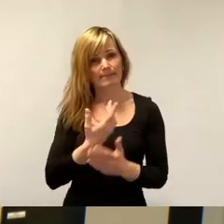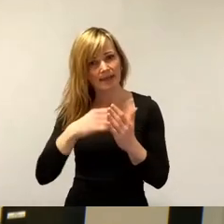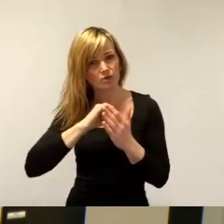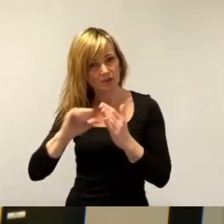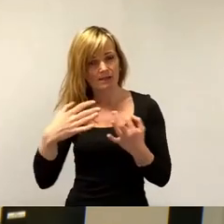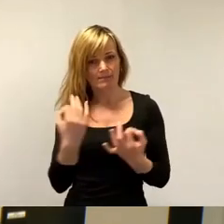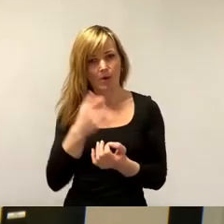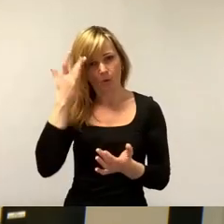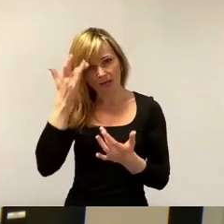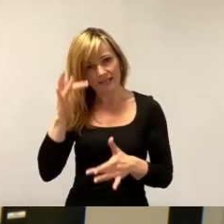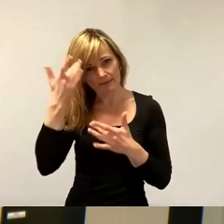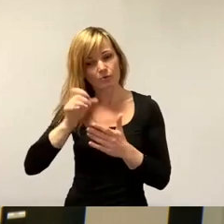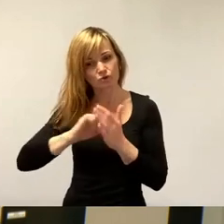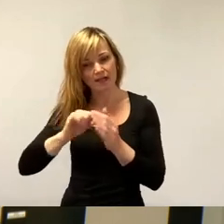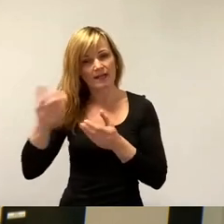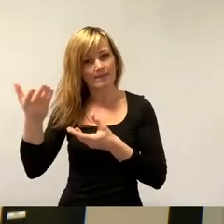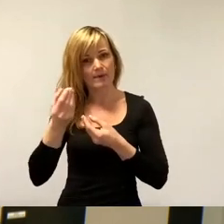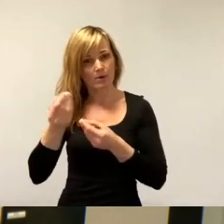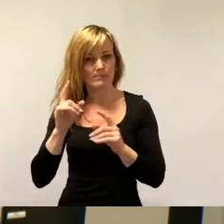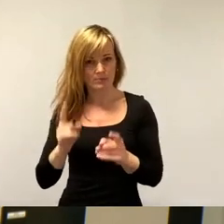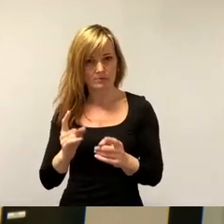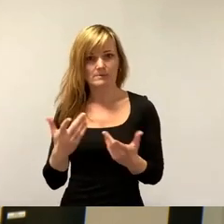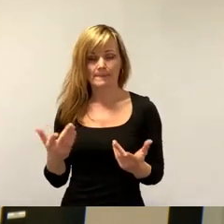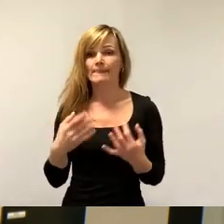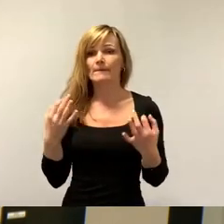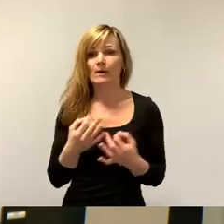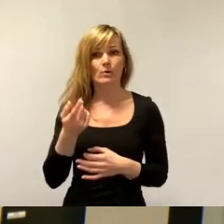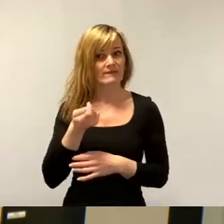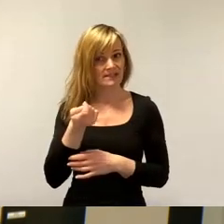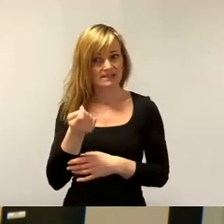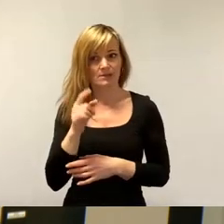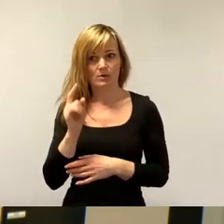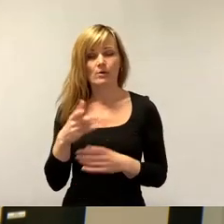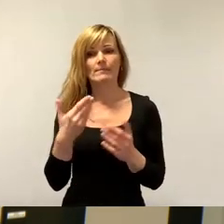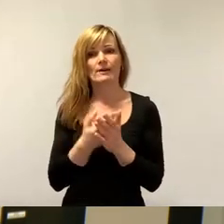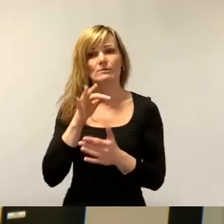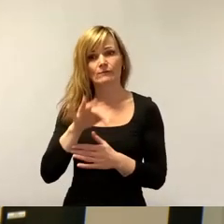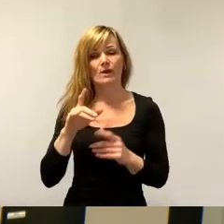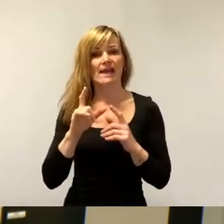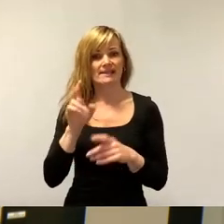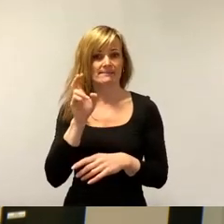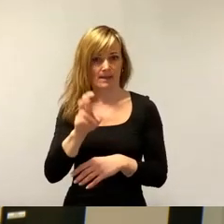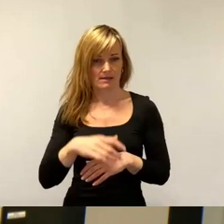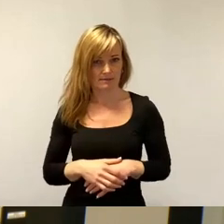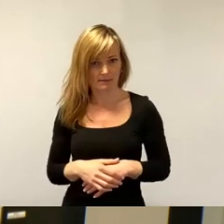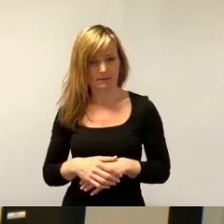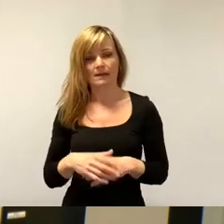bekommen, und wir brauchen die Finanzierung, zum Beispiel für die S-Bahn, damit die Linie 8